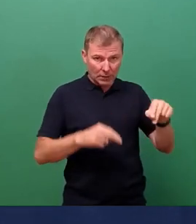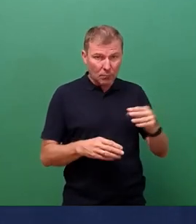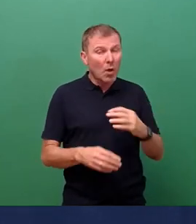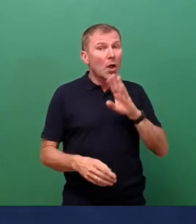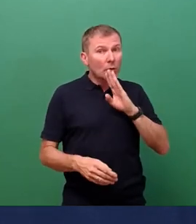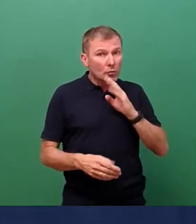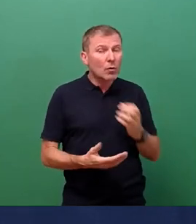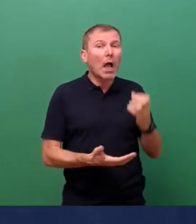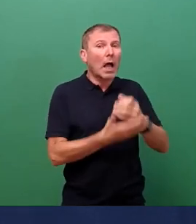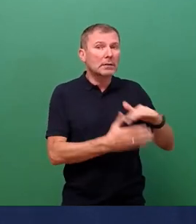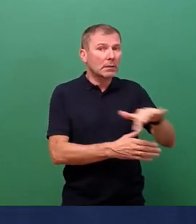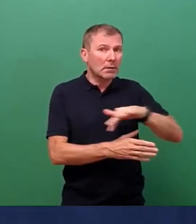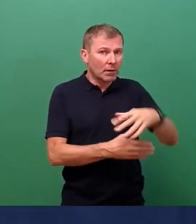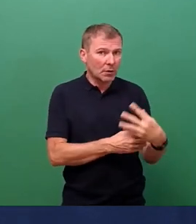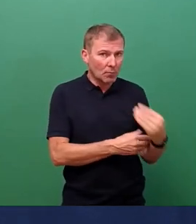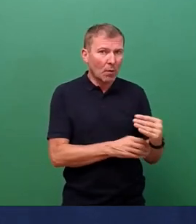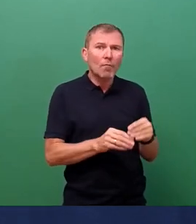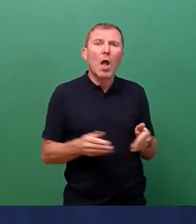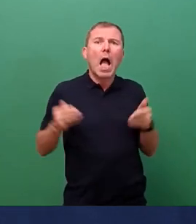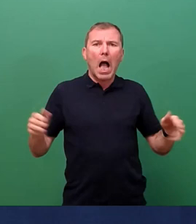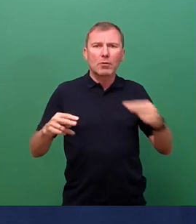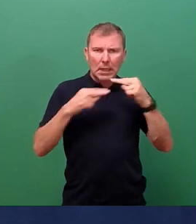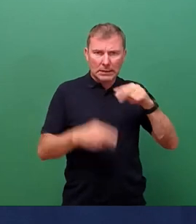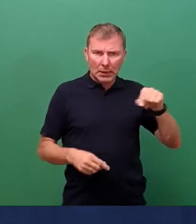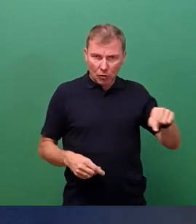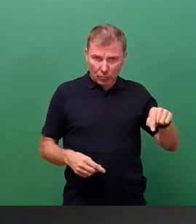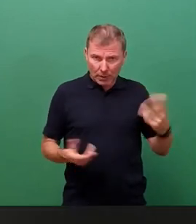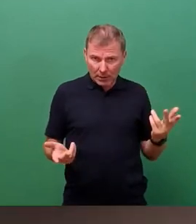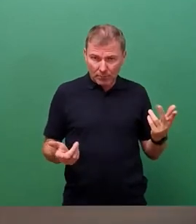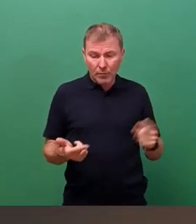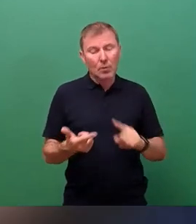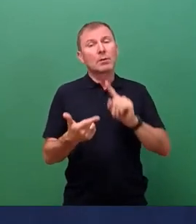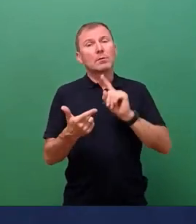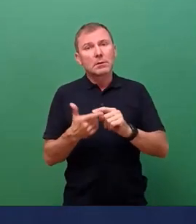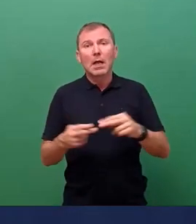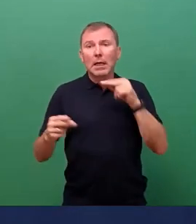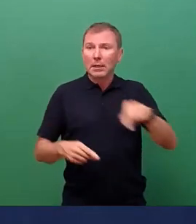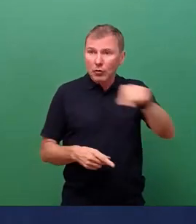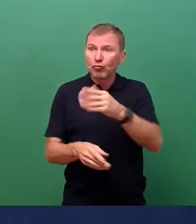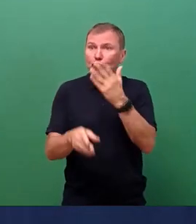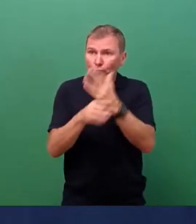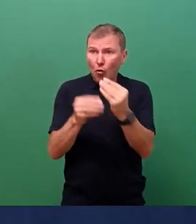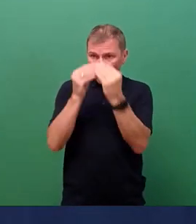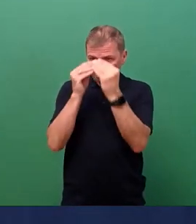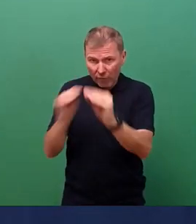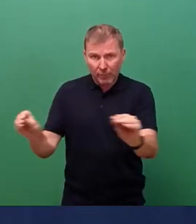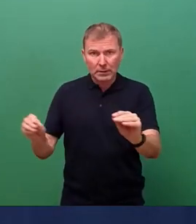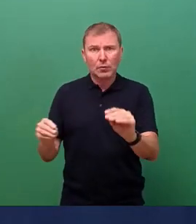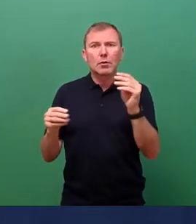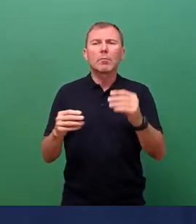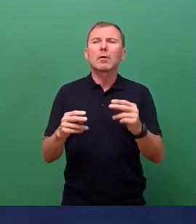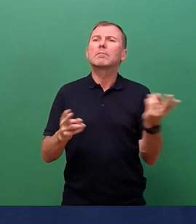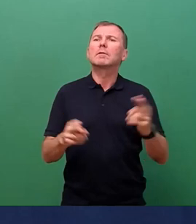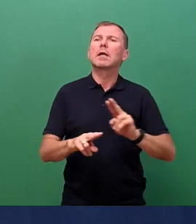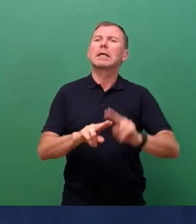gestellt, so wie der Stadtrat es ja gefordert und auch beschlossen hat? Und wurden die ansässigen Gastronomen bereits über das Sanierungsvorhaben informiert? Und